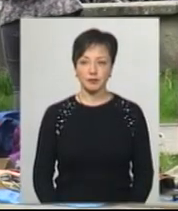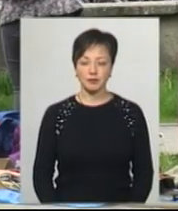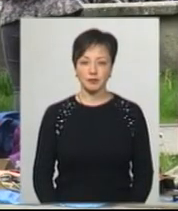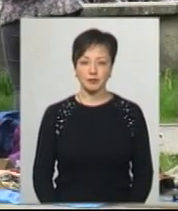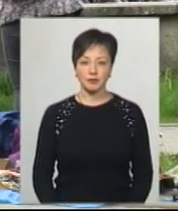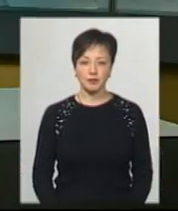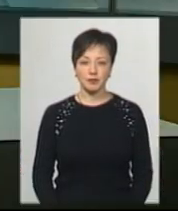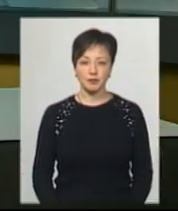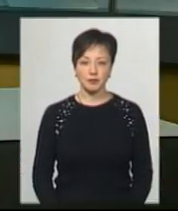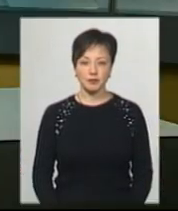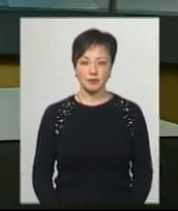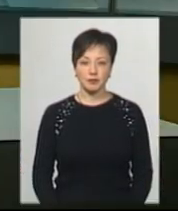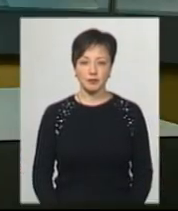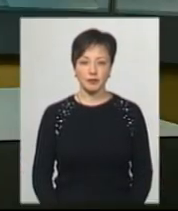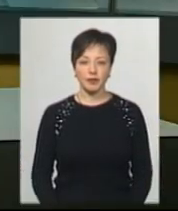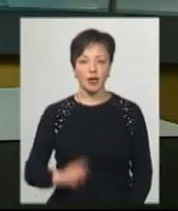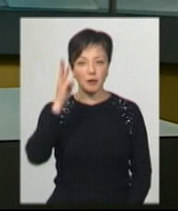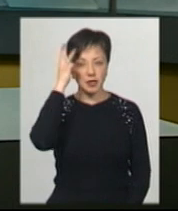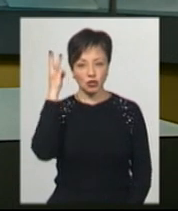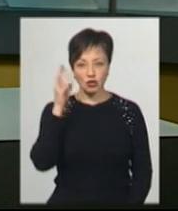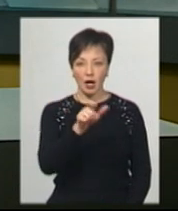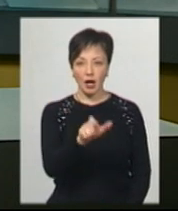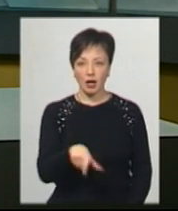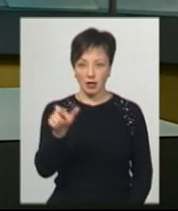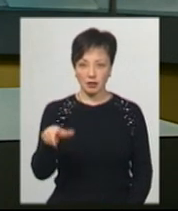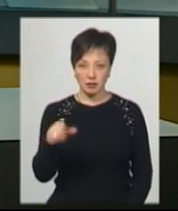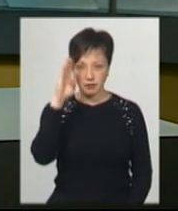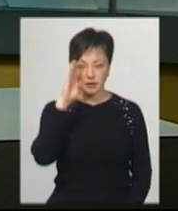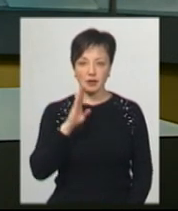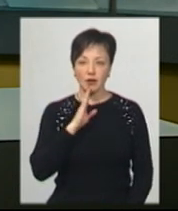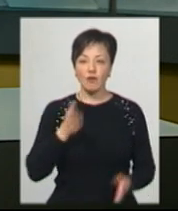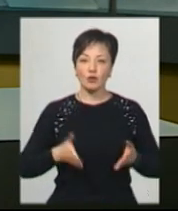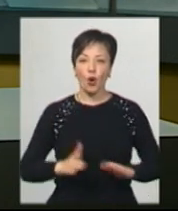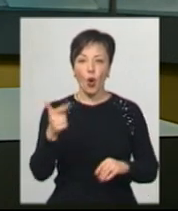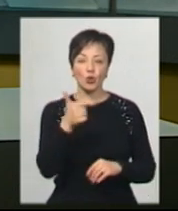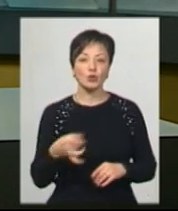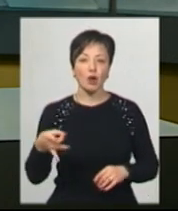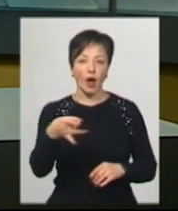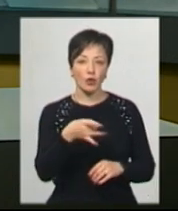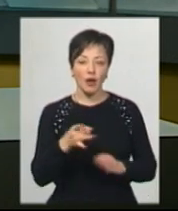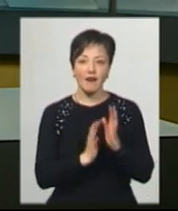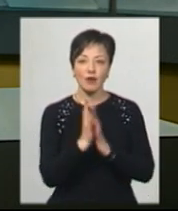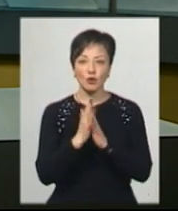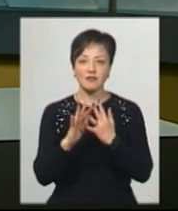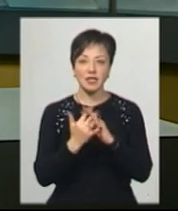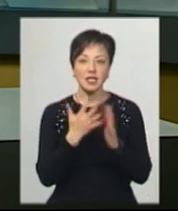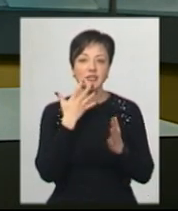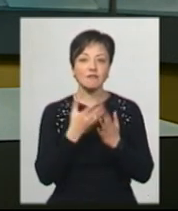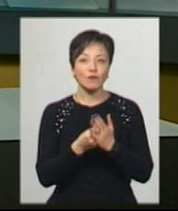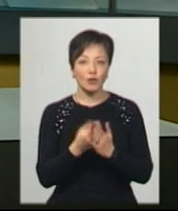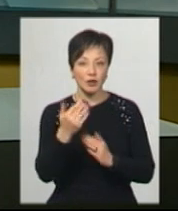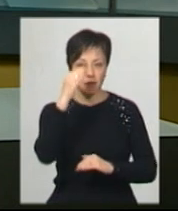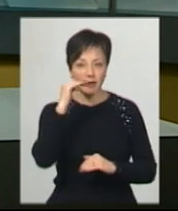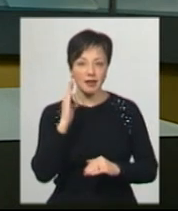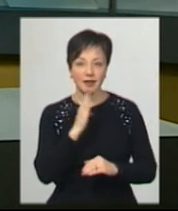Хмельницький. Хмельничани Владислав та Лідія Бігуни – уродженці Городоцького району вирощують в селі своїх батьків